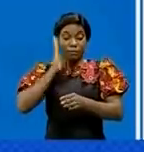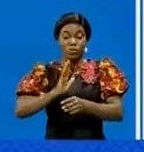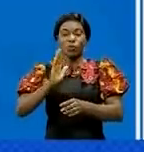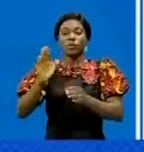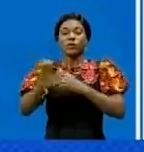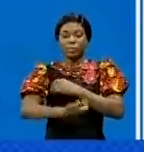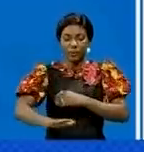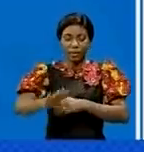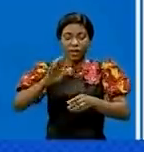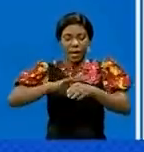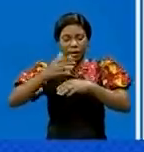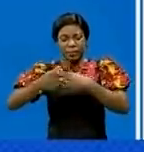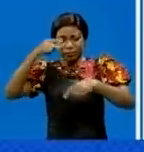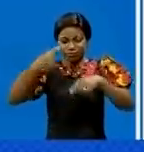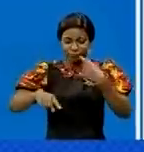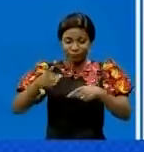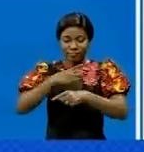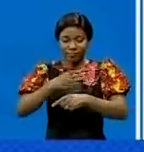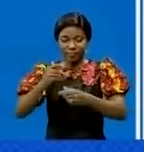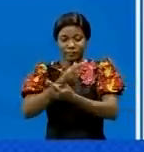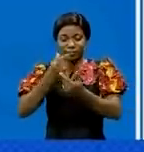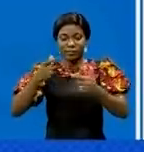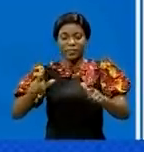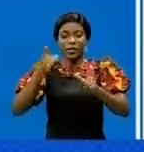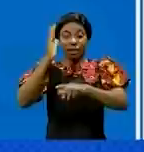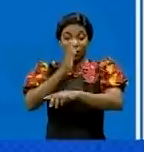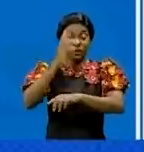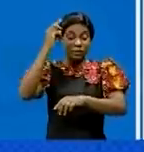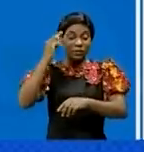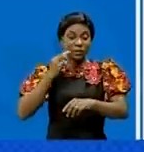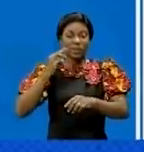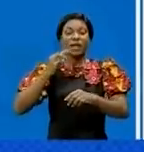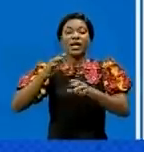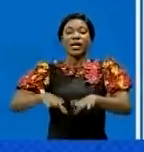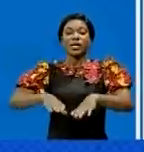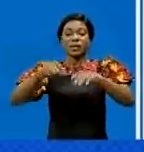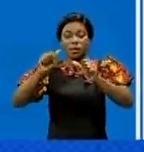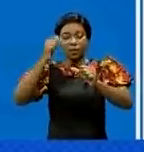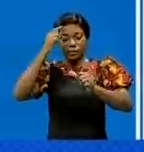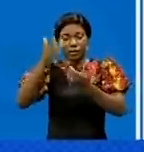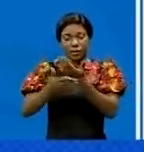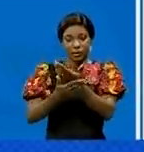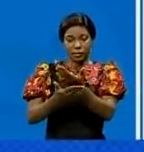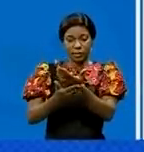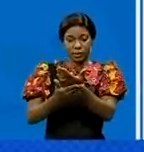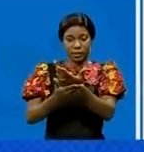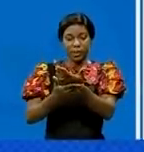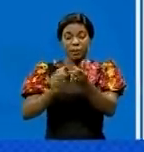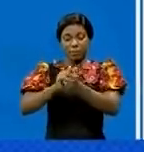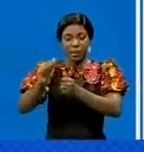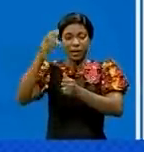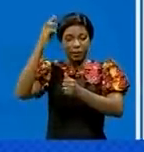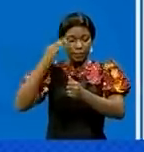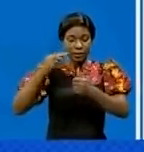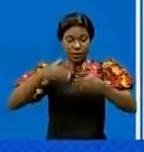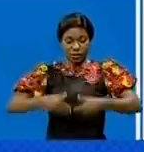Après débat et délibération, le Conseil des ministres a pris acte de la demande d'activation formulée par le ministre de la